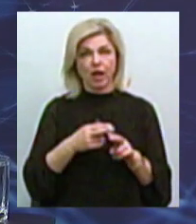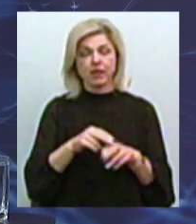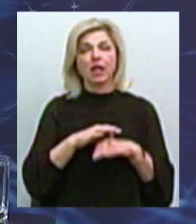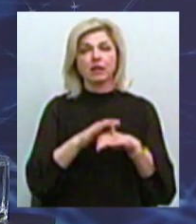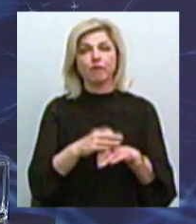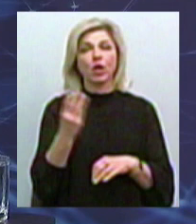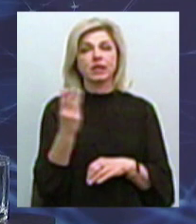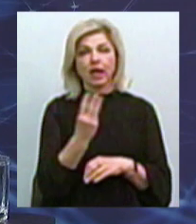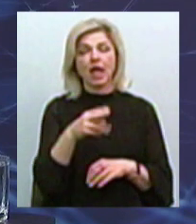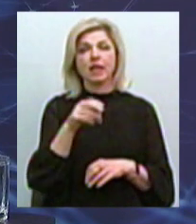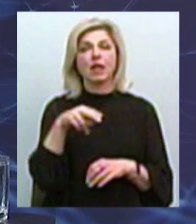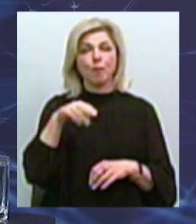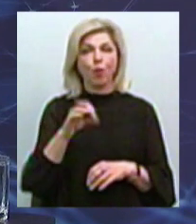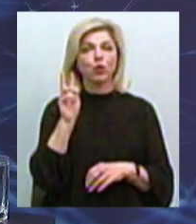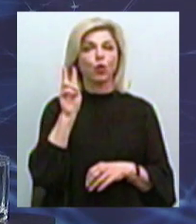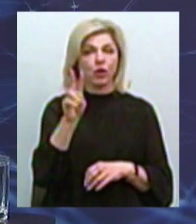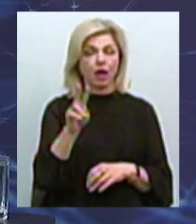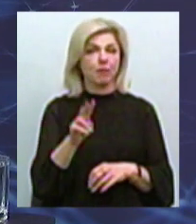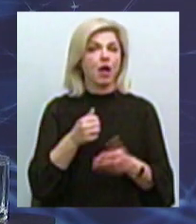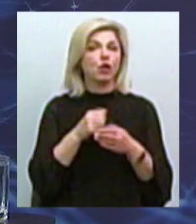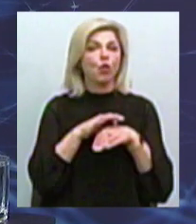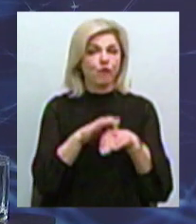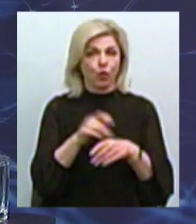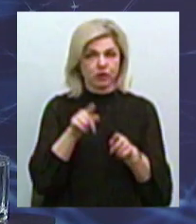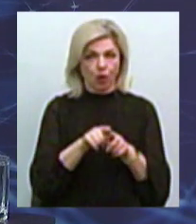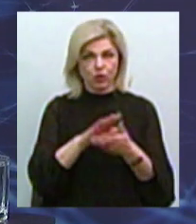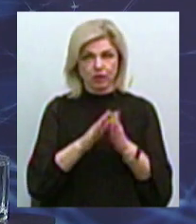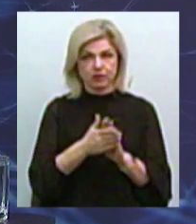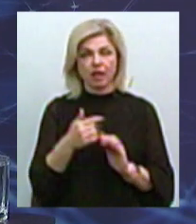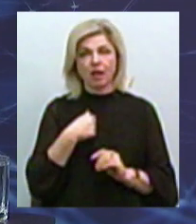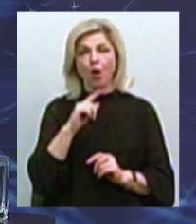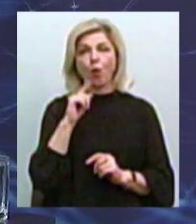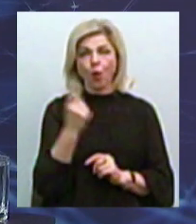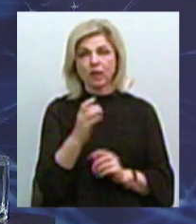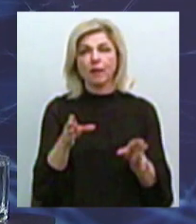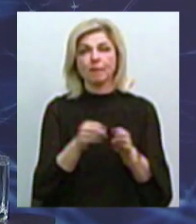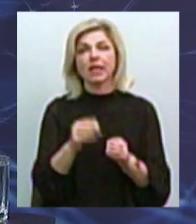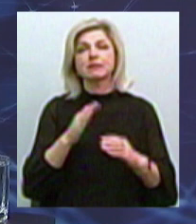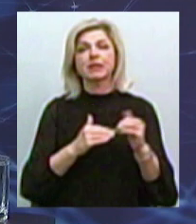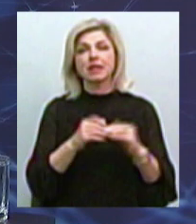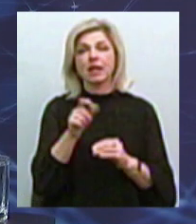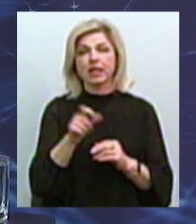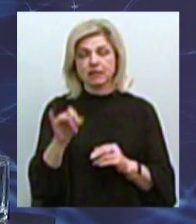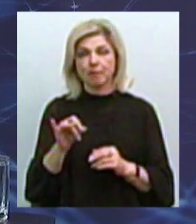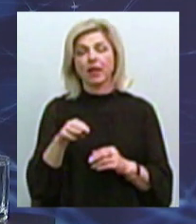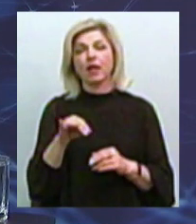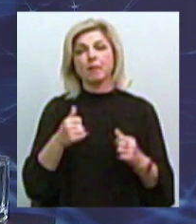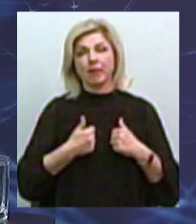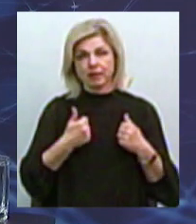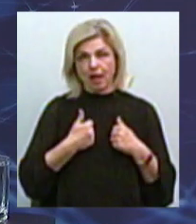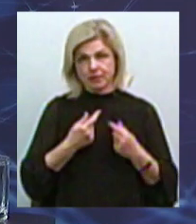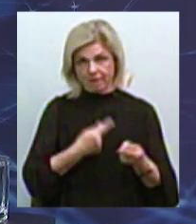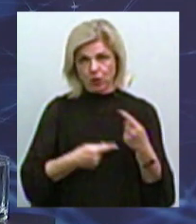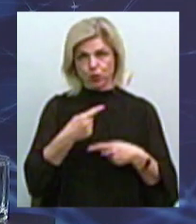третий этот троллейбус, до такого состояния, что там я уже год специалистами, пытаемся вернуть это в жизнь. К жизни, вернее.